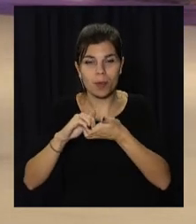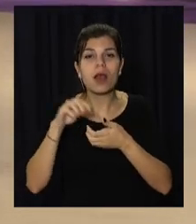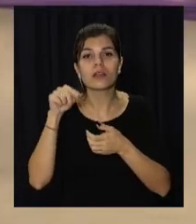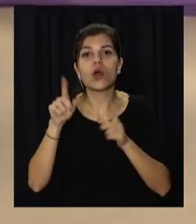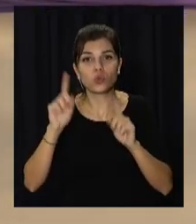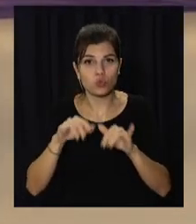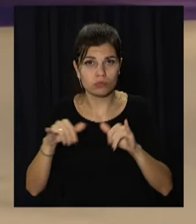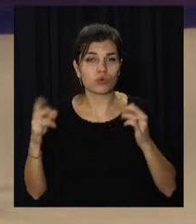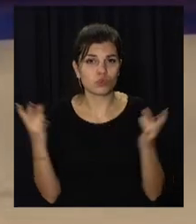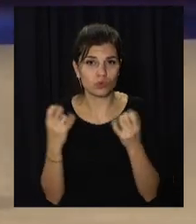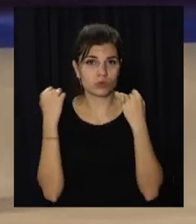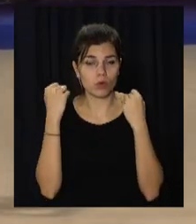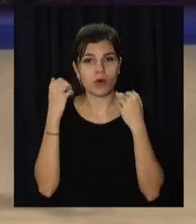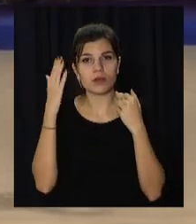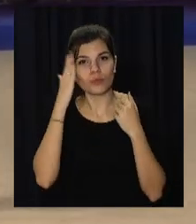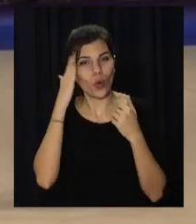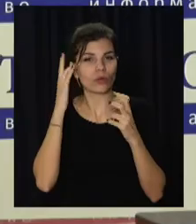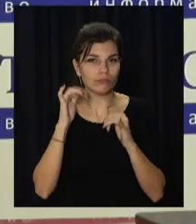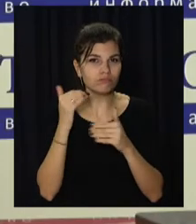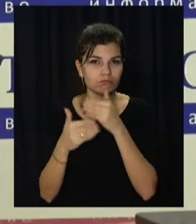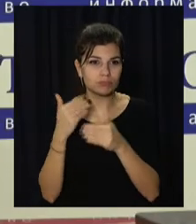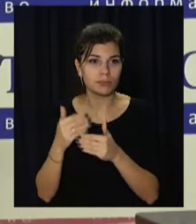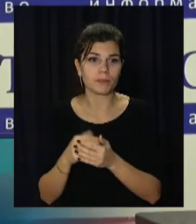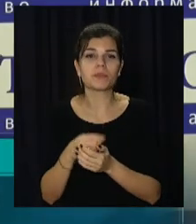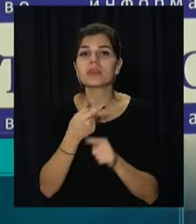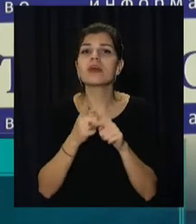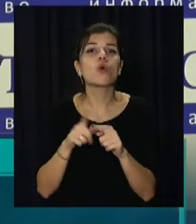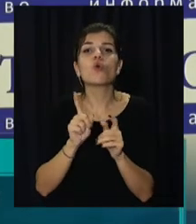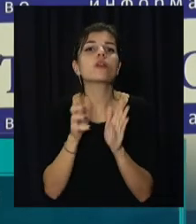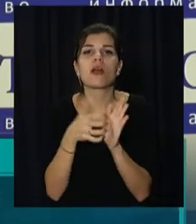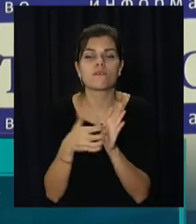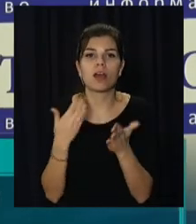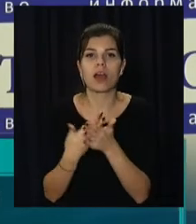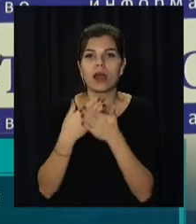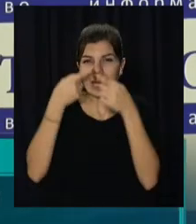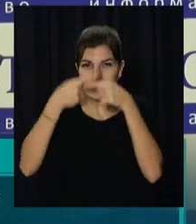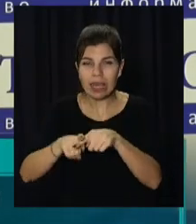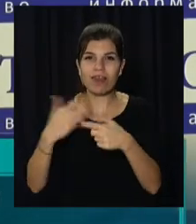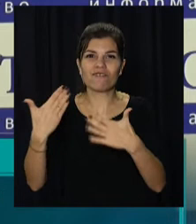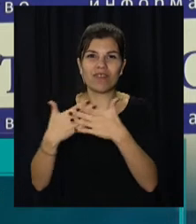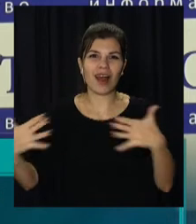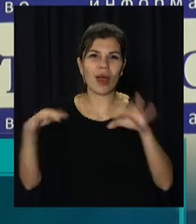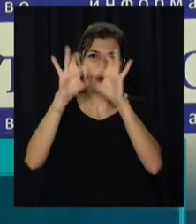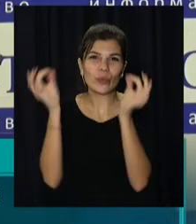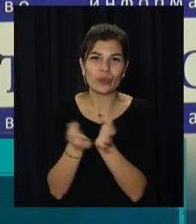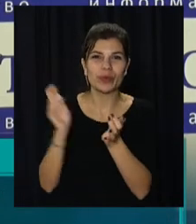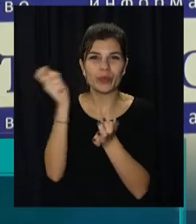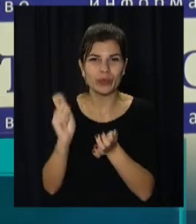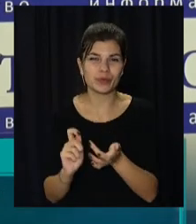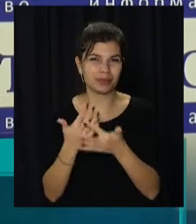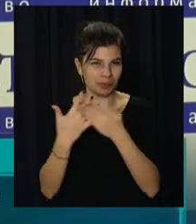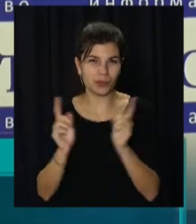потребують розвитку спортивних навичок. Це і інвентар, технічні якісь можливості,